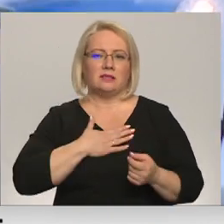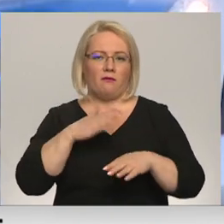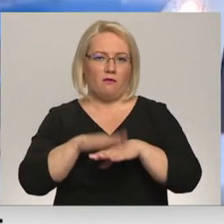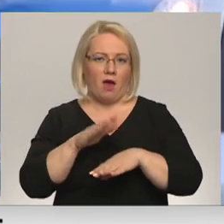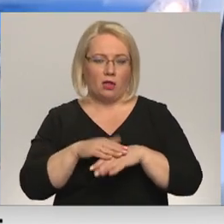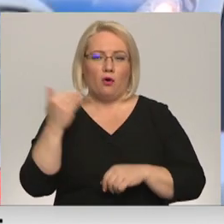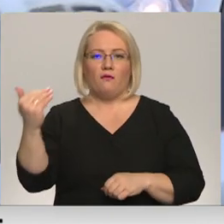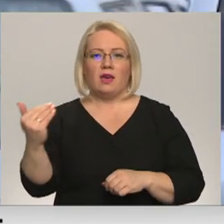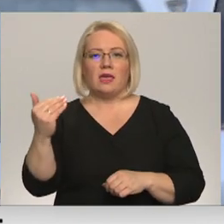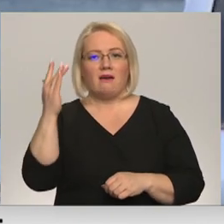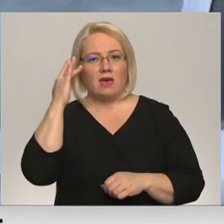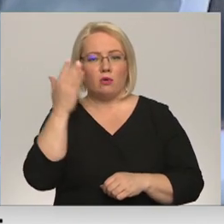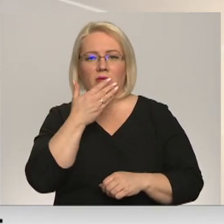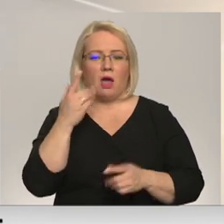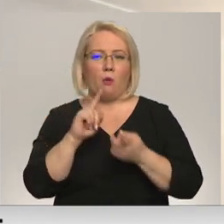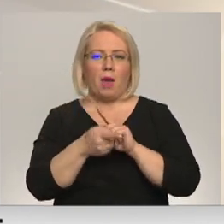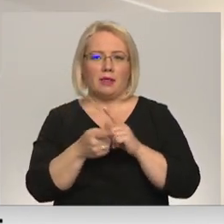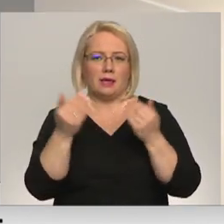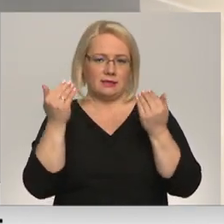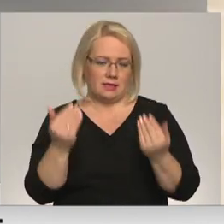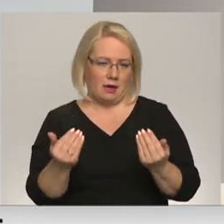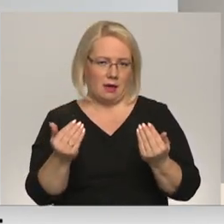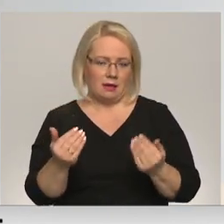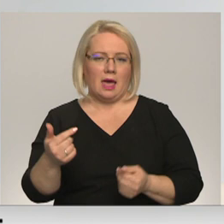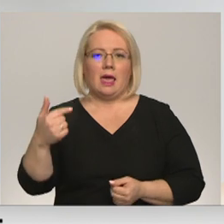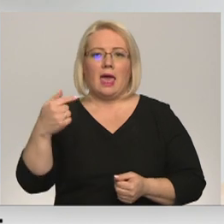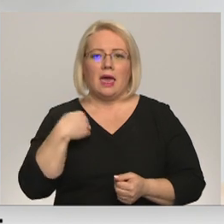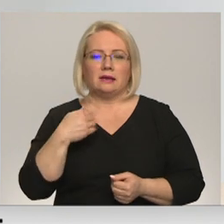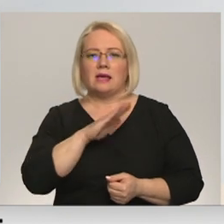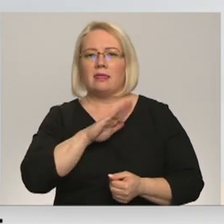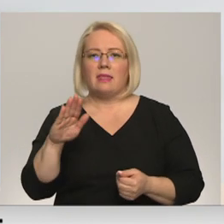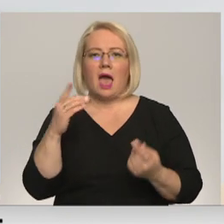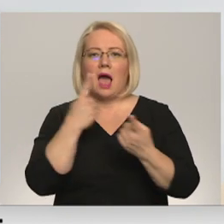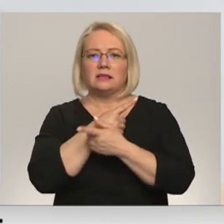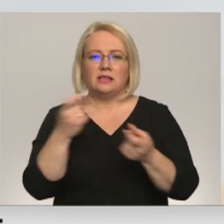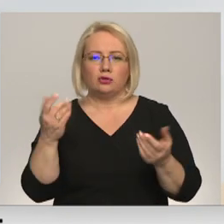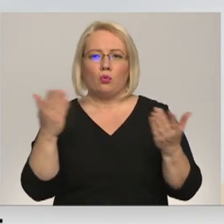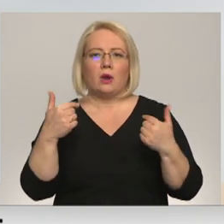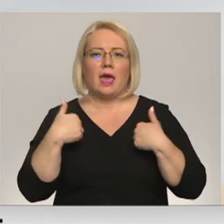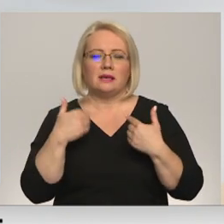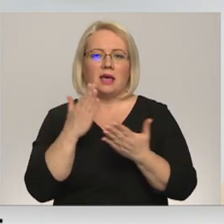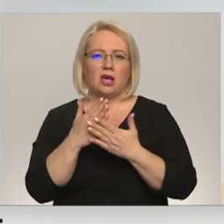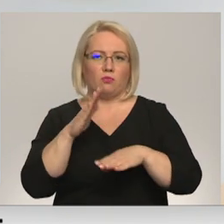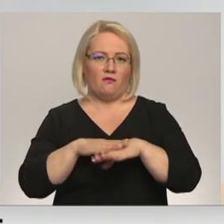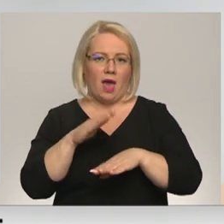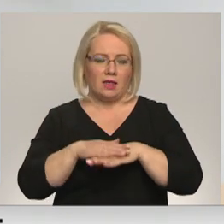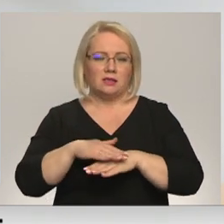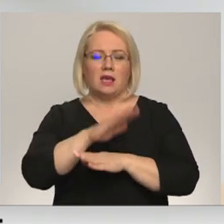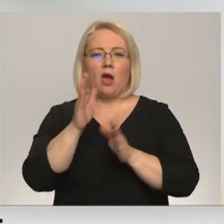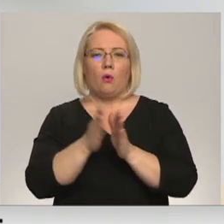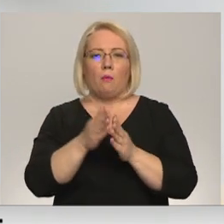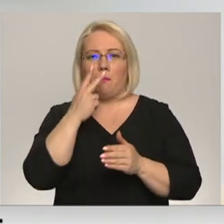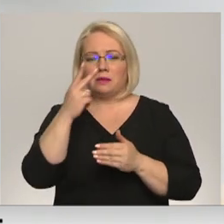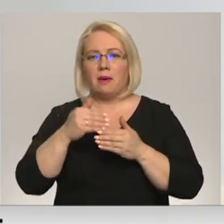viedoklis nav mainījies arī tagad. Es neatrīkstu nekur prūrēs uz vainīgas. Ja mēs paskatāmies nedaudz